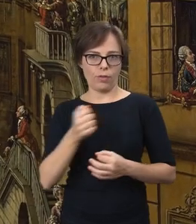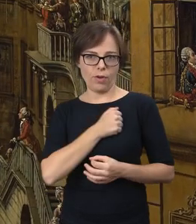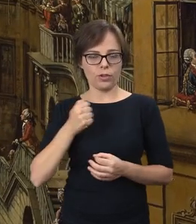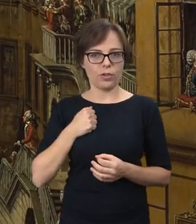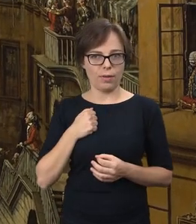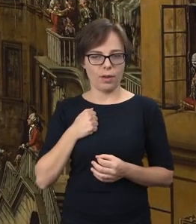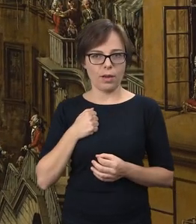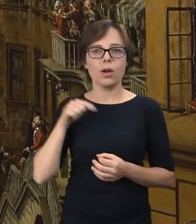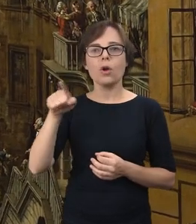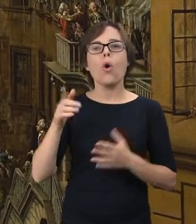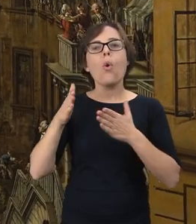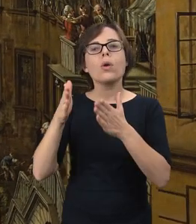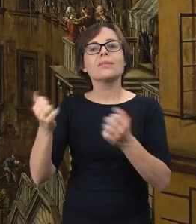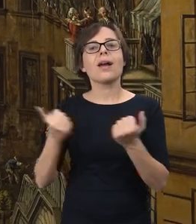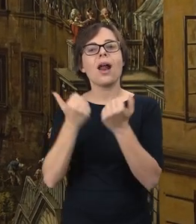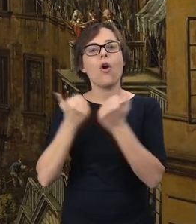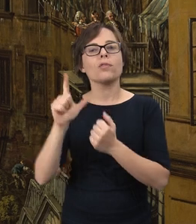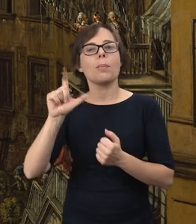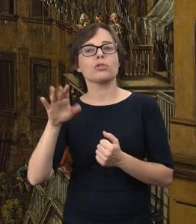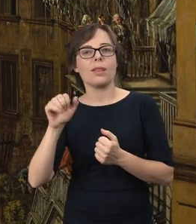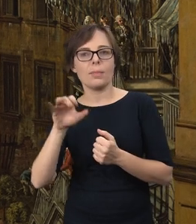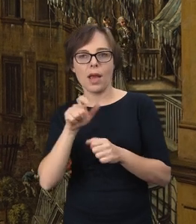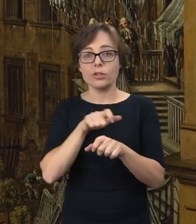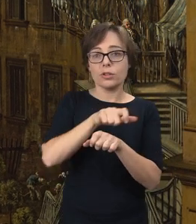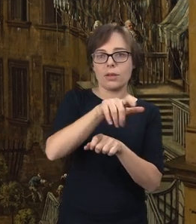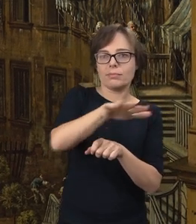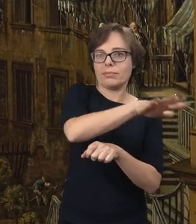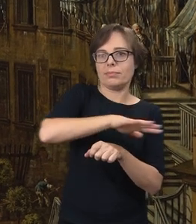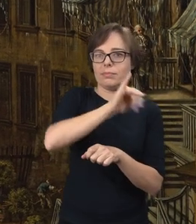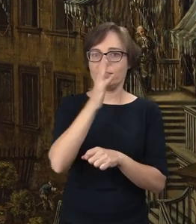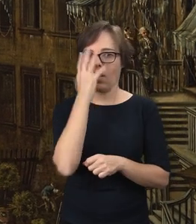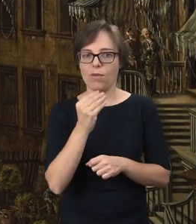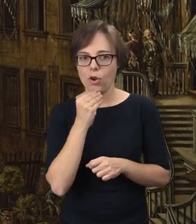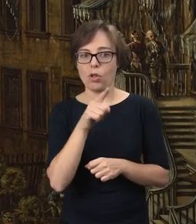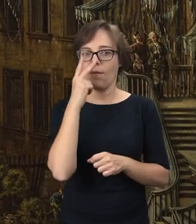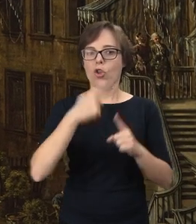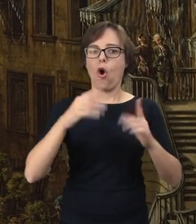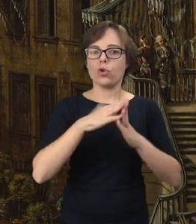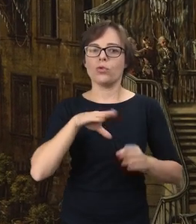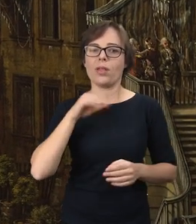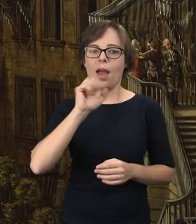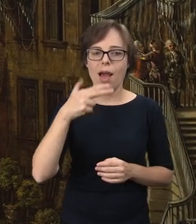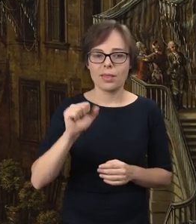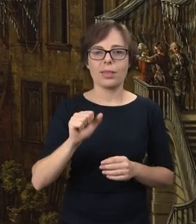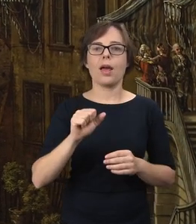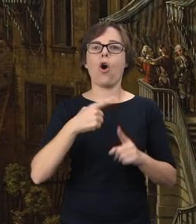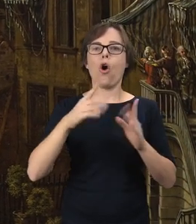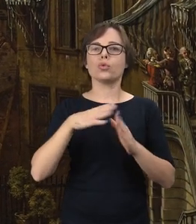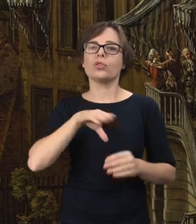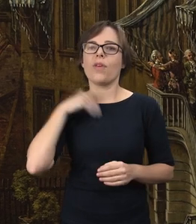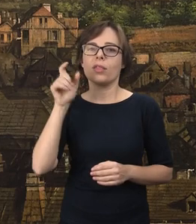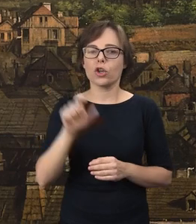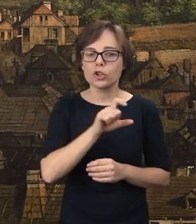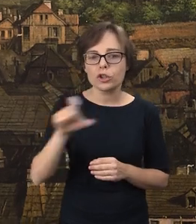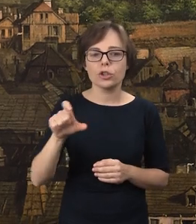tyły krakowskiego przedmieścia z widocznym kościołem św. Anny, kościołem seminaryjnym. Widoczne są też wieże kościoła św. Krzyża.